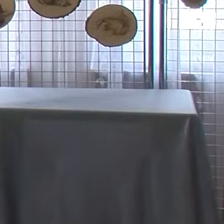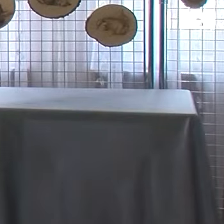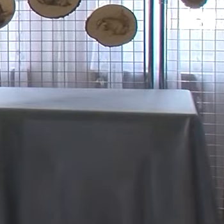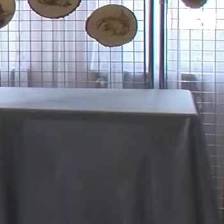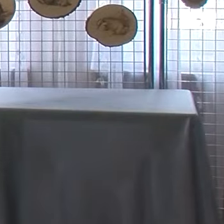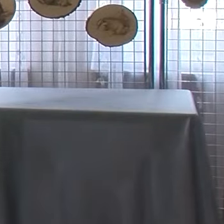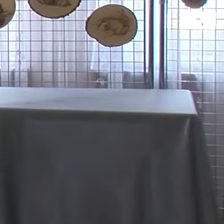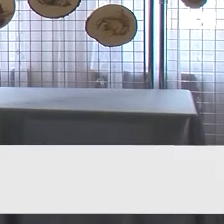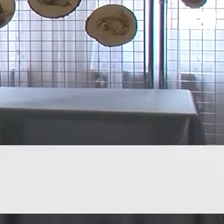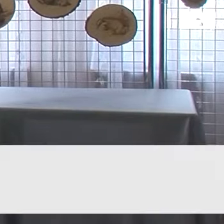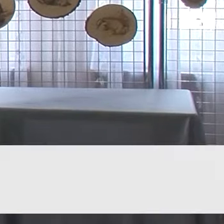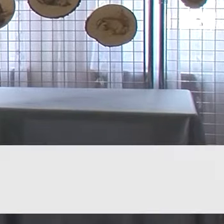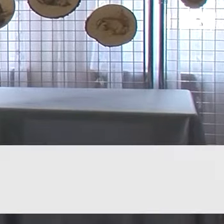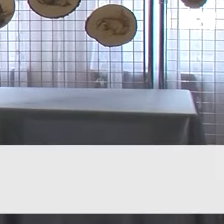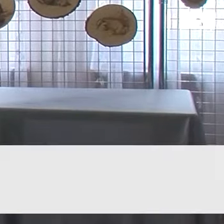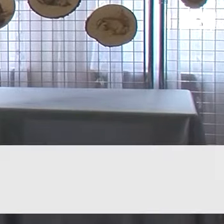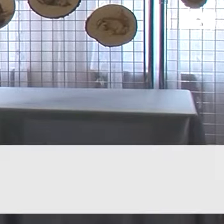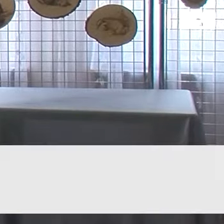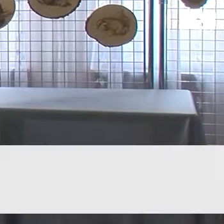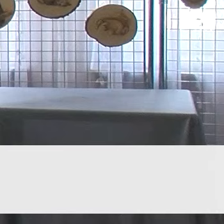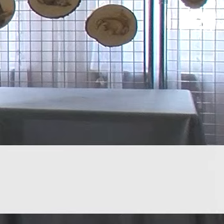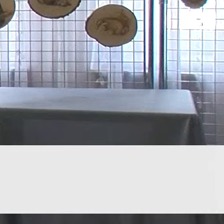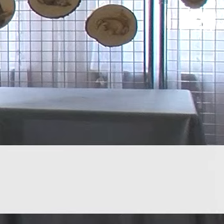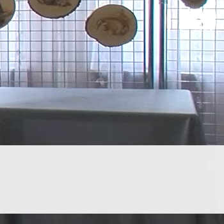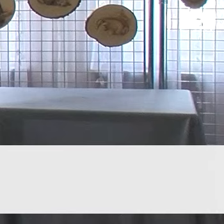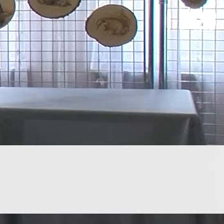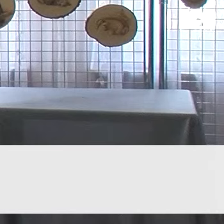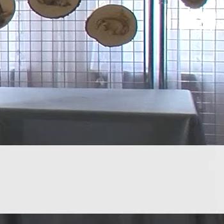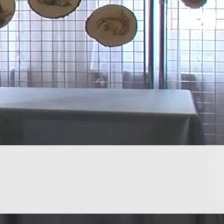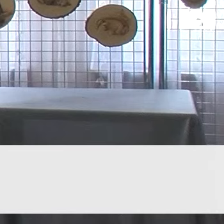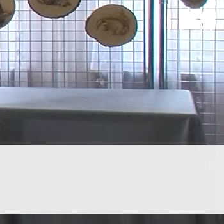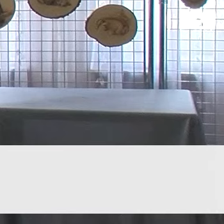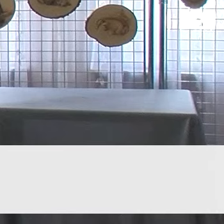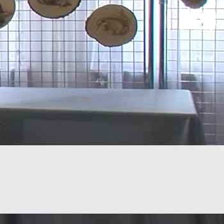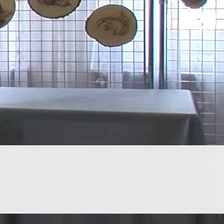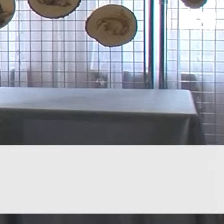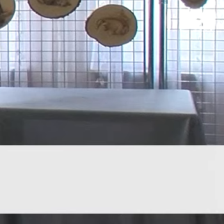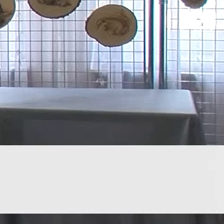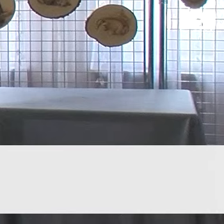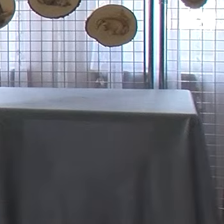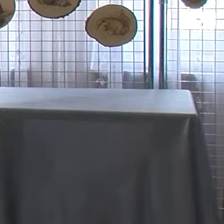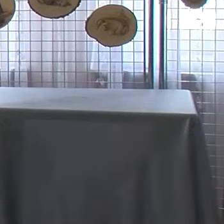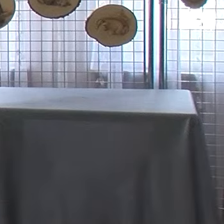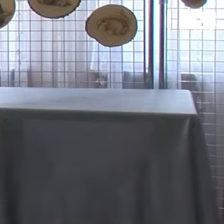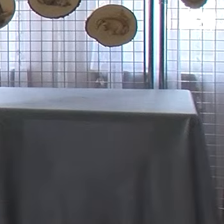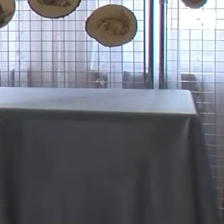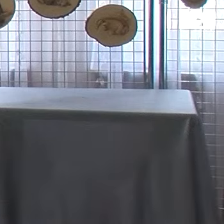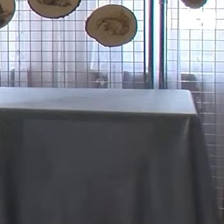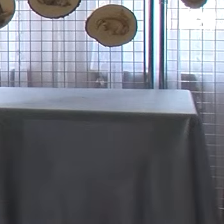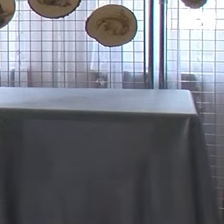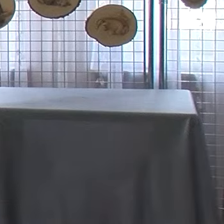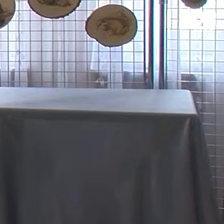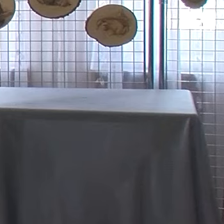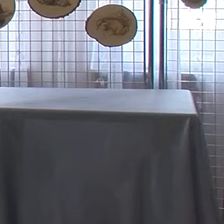лет я возглавляю самую большую территорию Красненского района. Приятно принимать благодарности, приятно, что